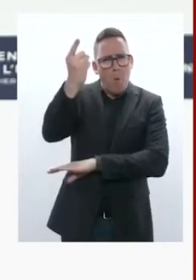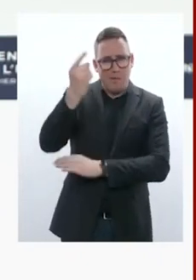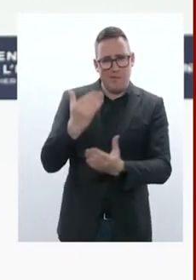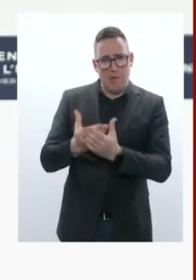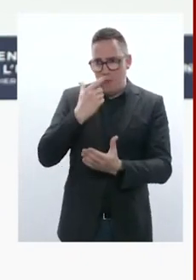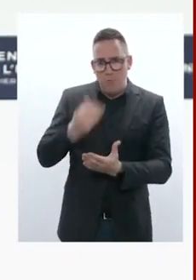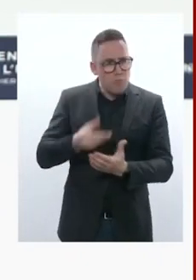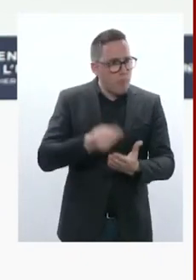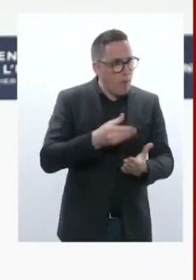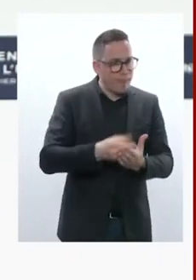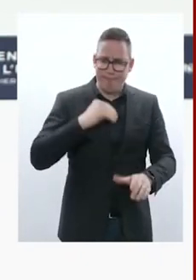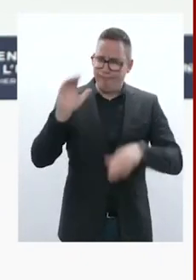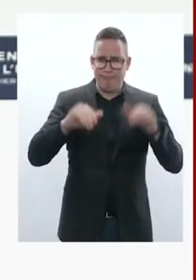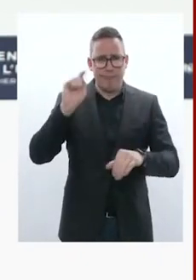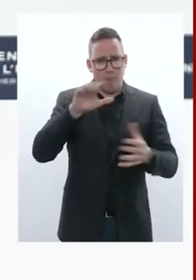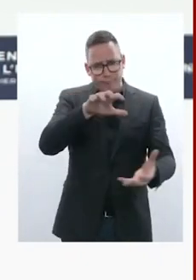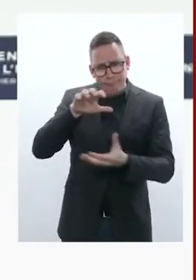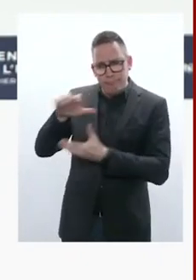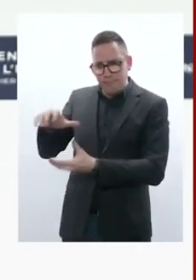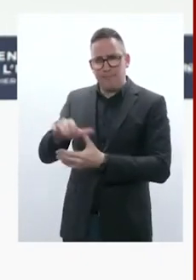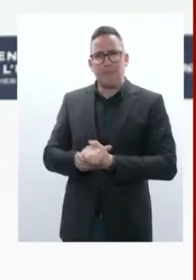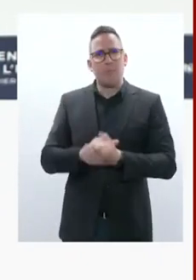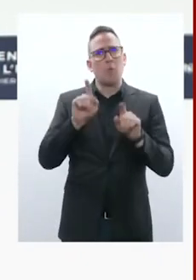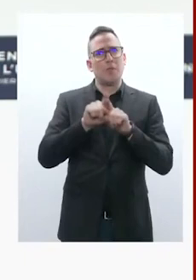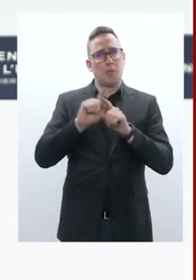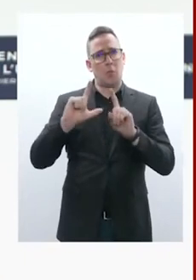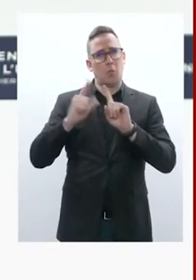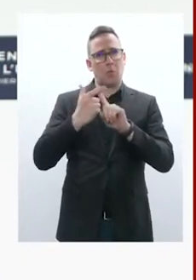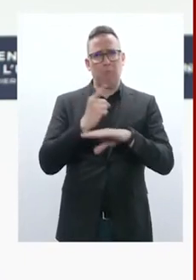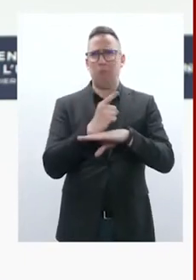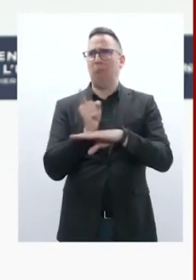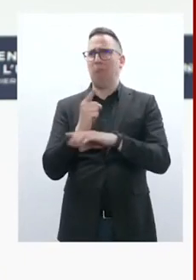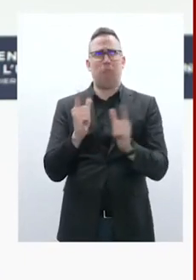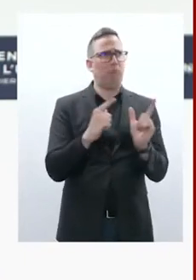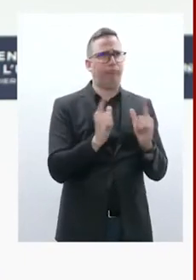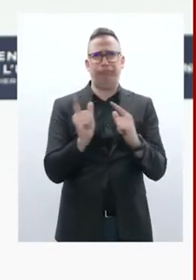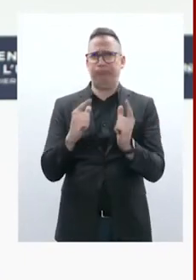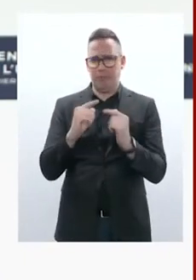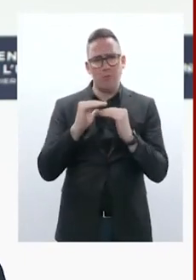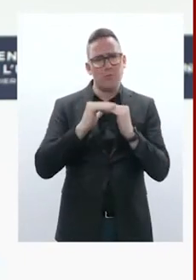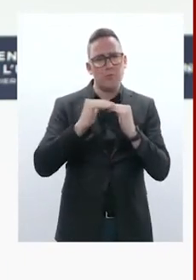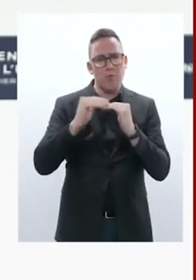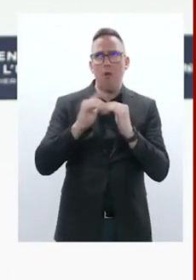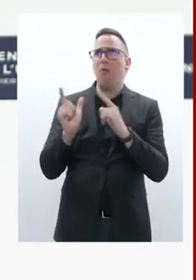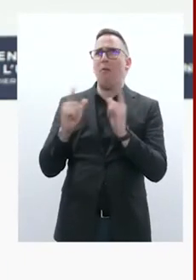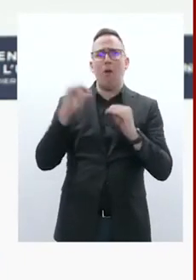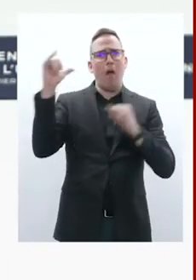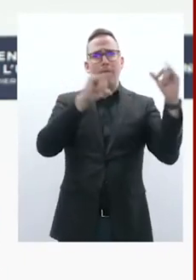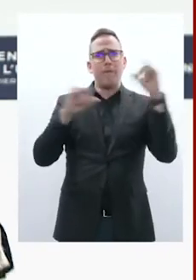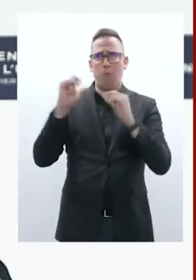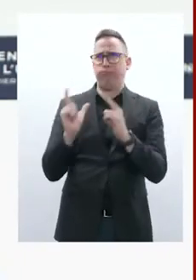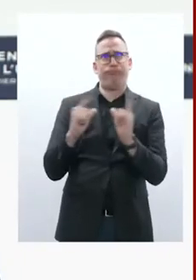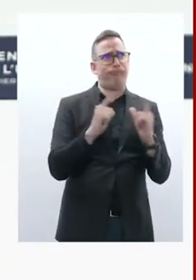solaire sur lesquels, là aussi, nous devons mobiliser davantage et qui font partie des besoins ukrainiens. Et troisième élément, ce sont tous les missiles